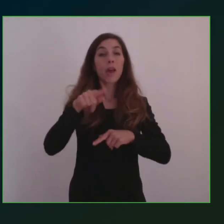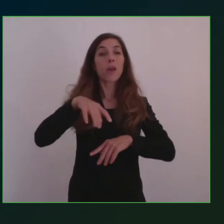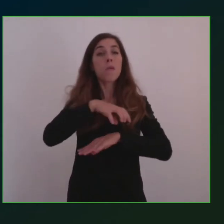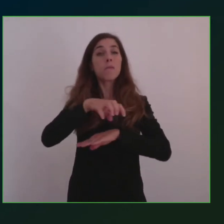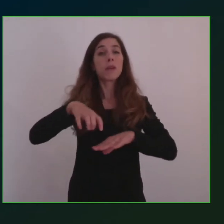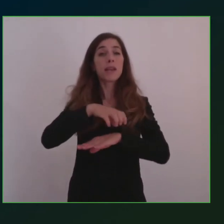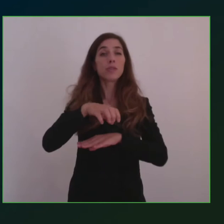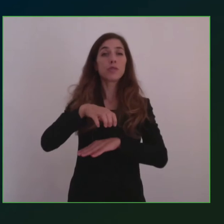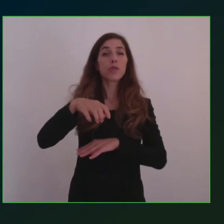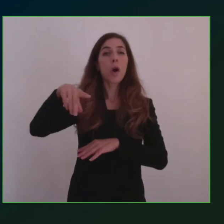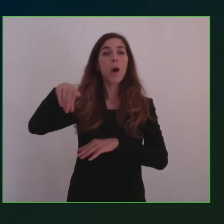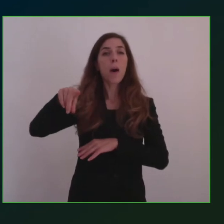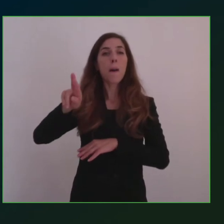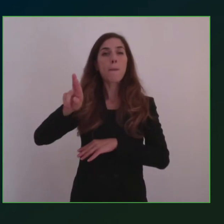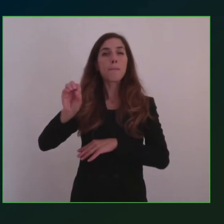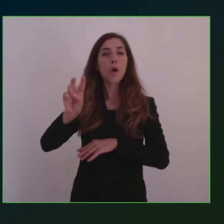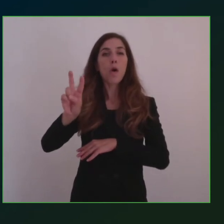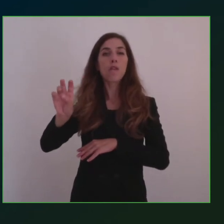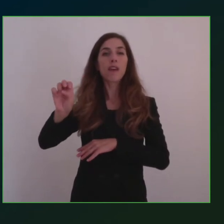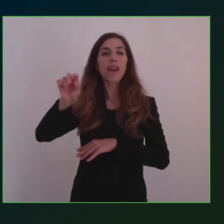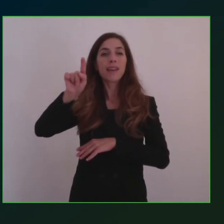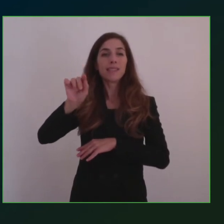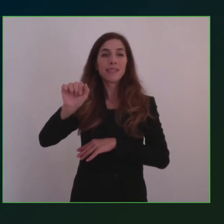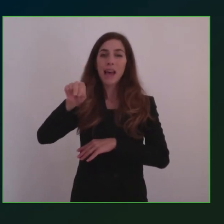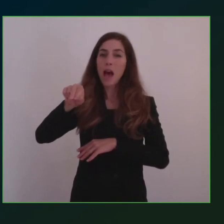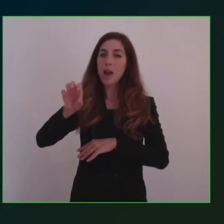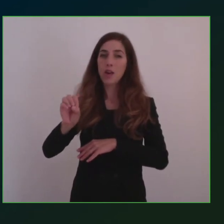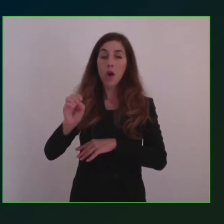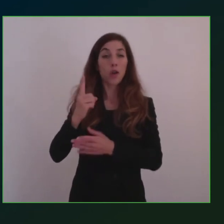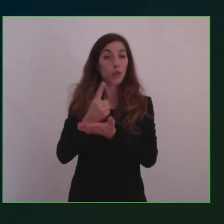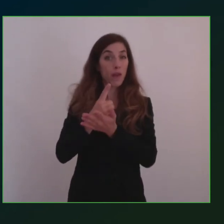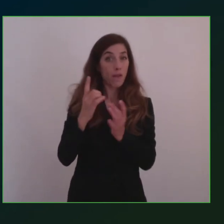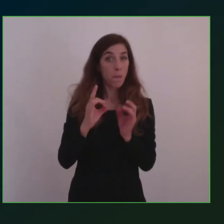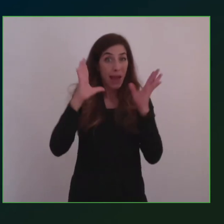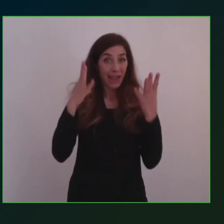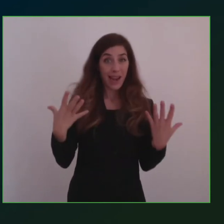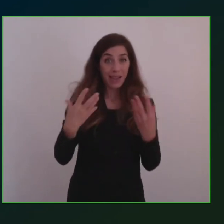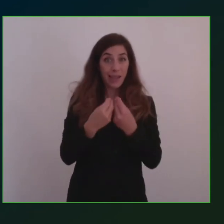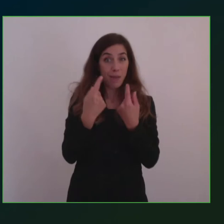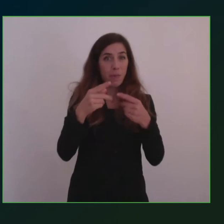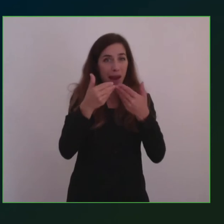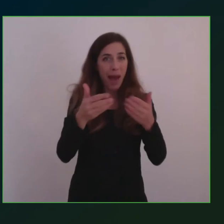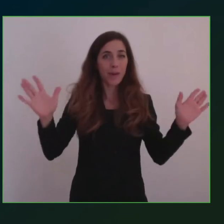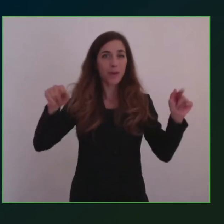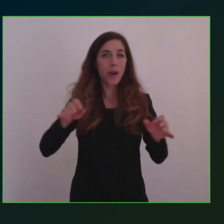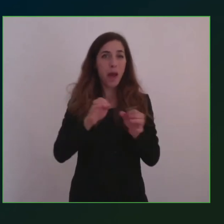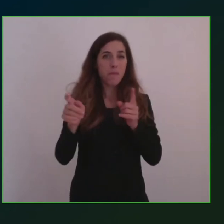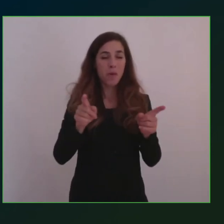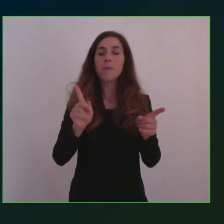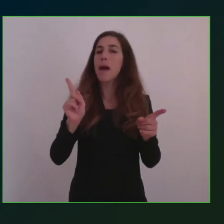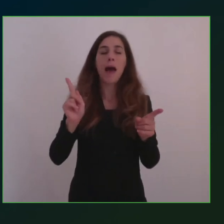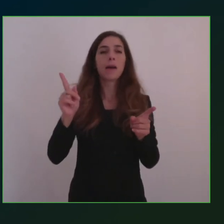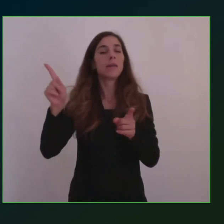mattina è in Consiglio dei Ministri in questo momento, non sappiamo se riuscirà a raggiungerci, sapete che siamo in momenti molto